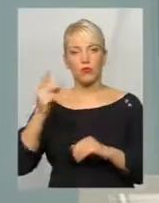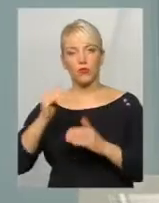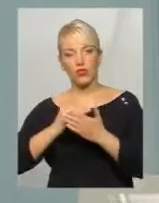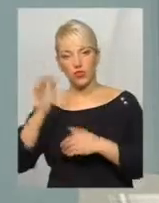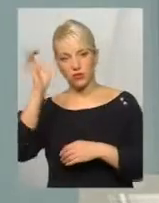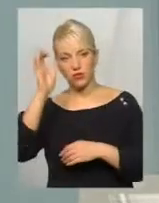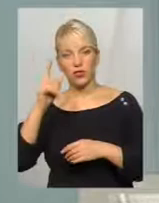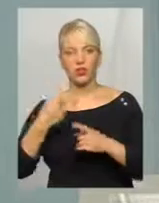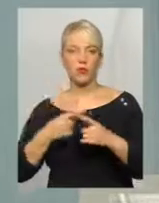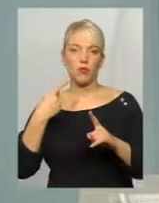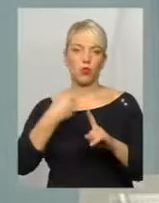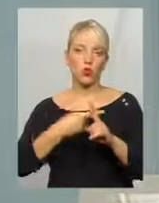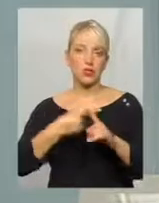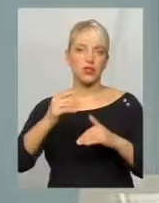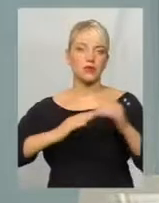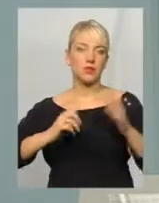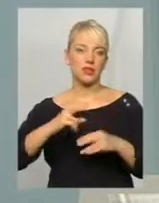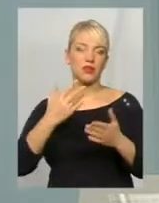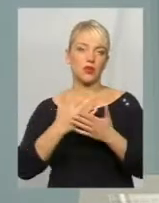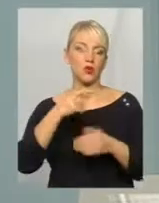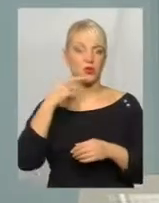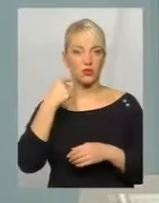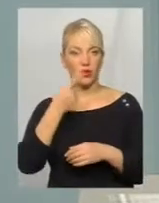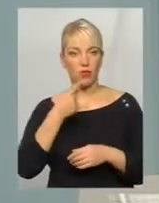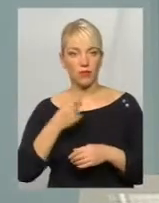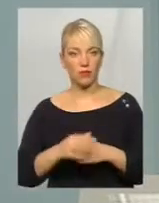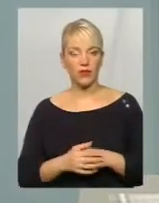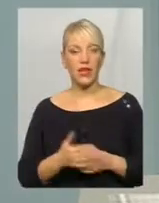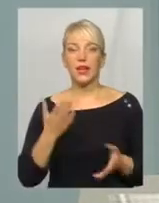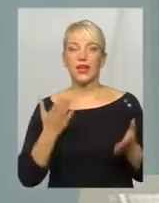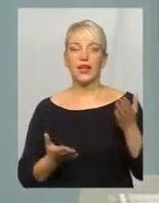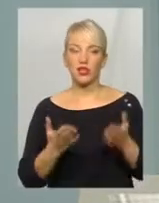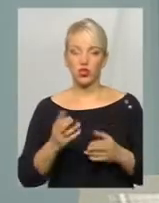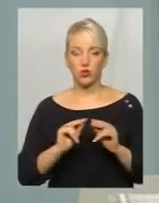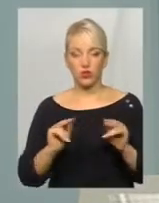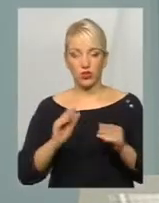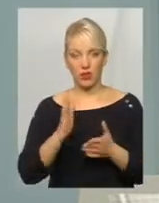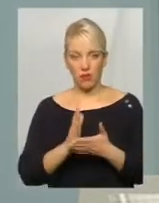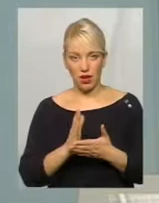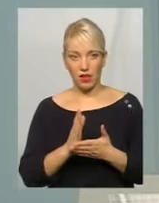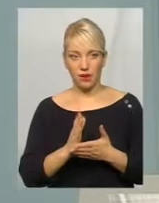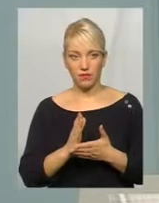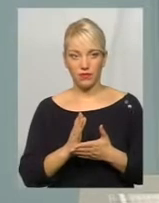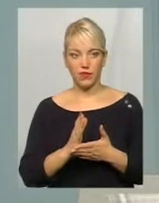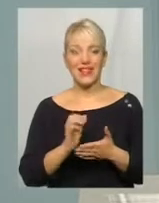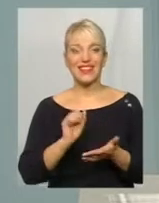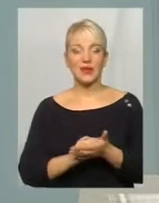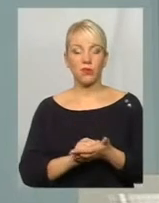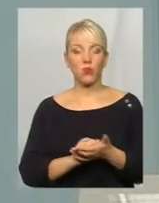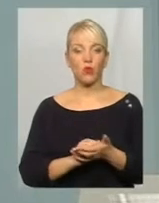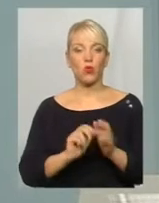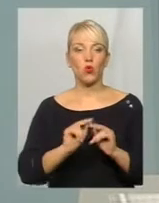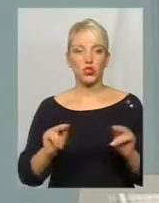могла бути ще якась певна спеціалізація, наприклад, російська мова. Якщо ж учитель має диплом ще